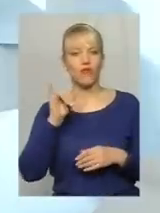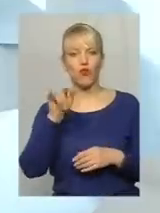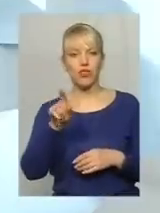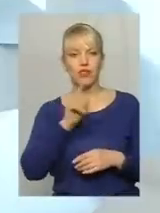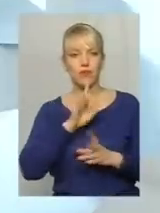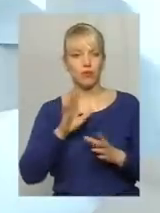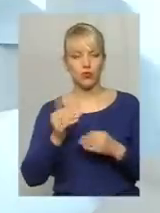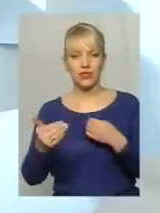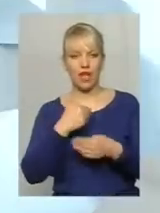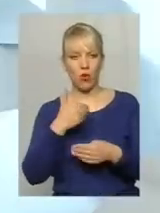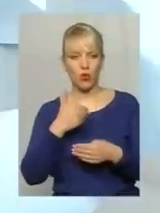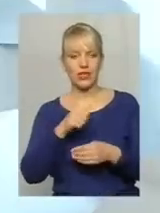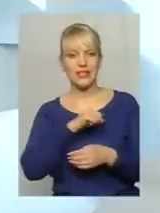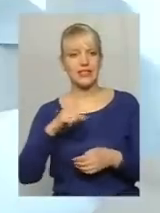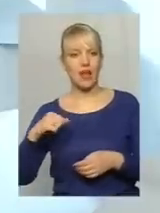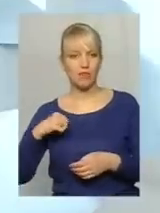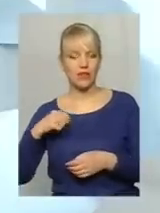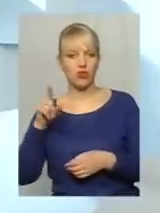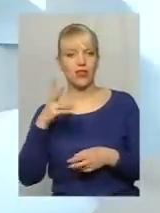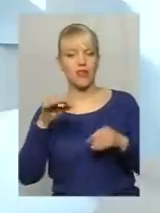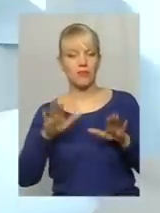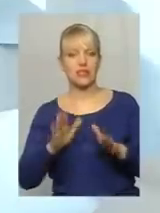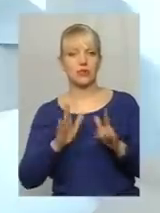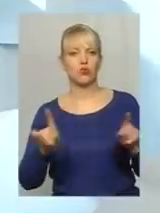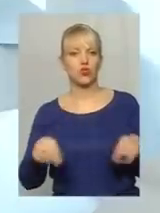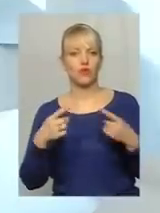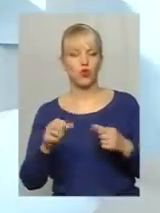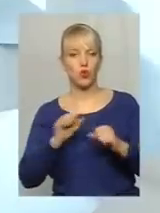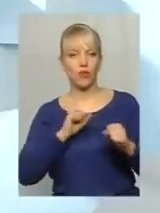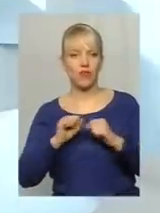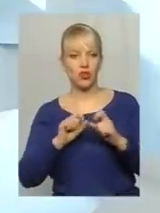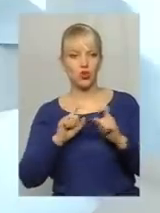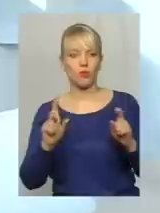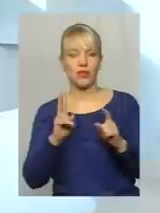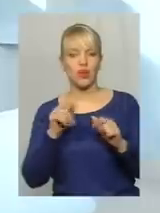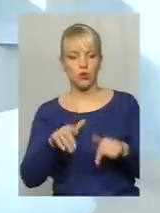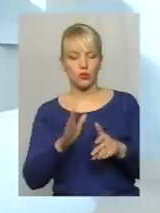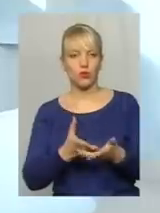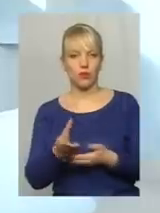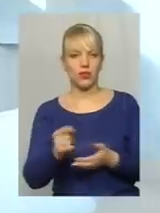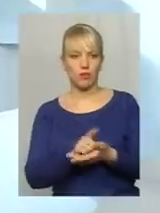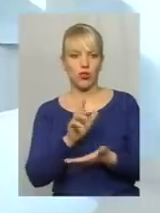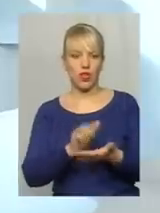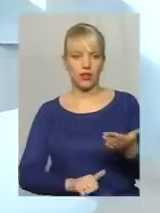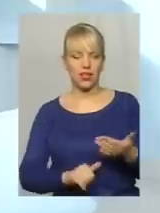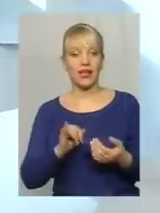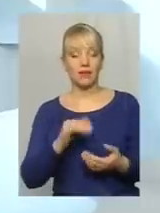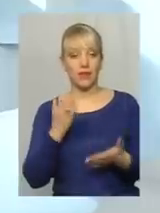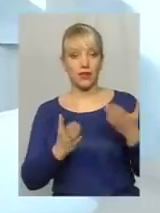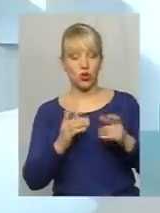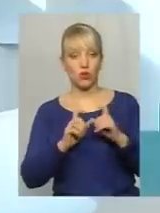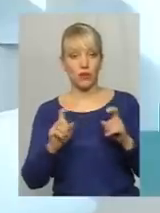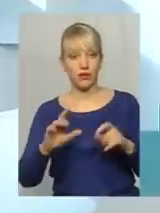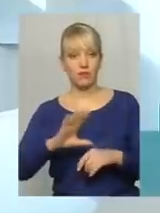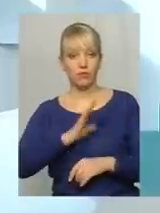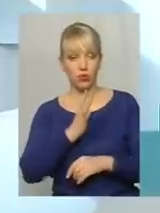заходити в будь-якому випадку самі, вони будуть тут на місці створювати управляючу компанію, яка тут буде сплачувати податки. І, відповідно, якщо компанія